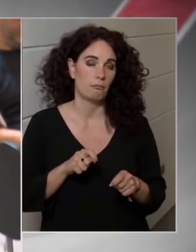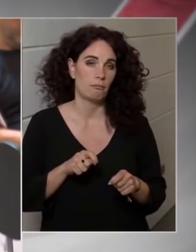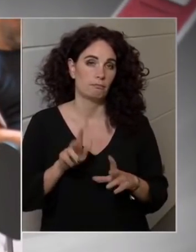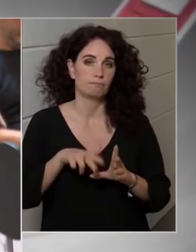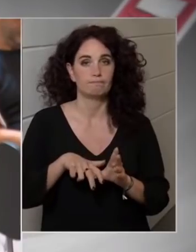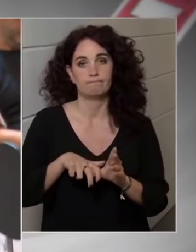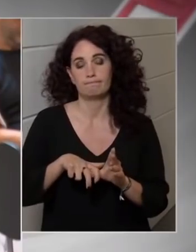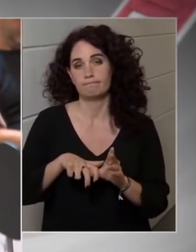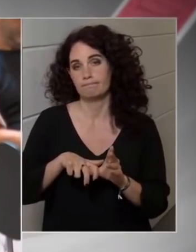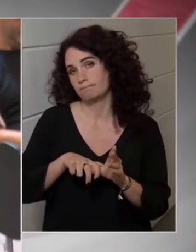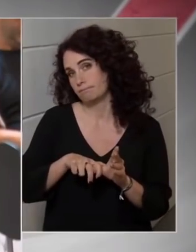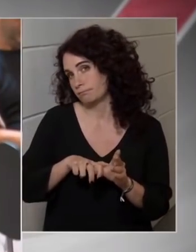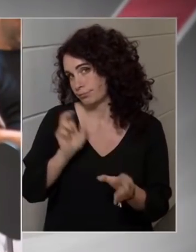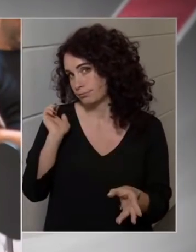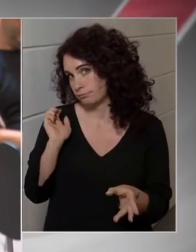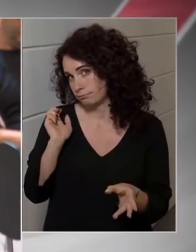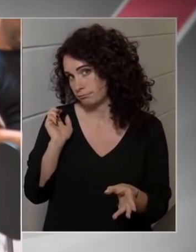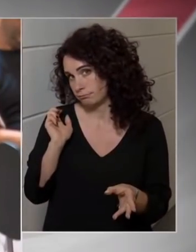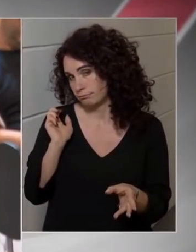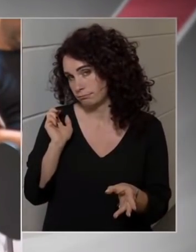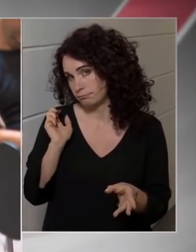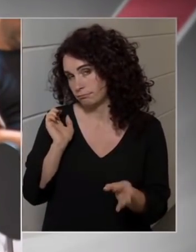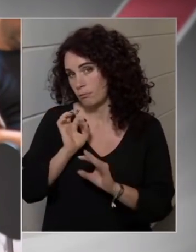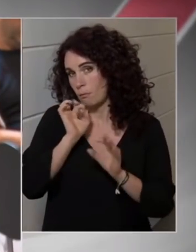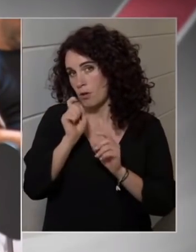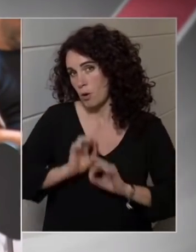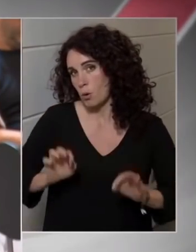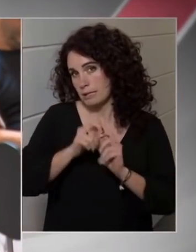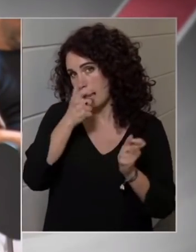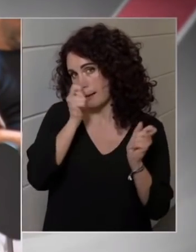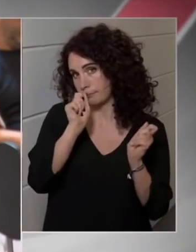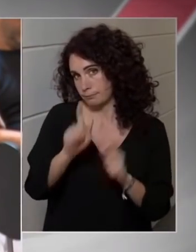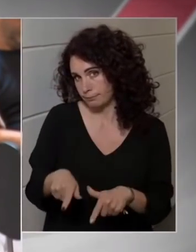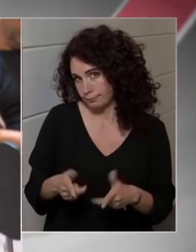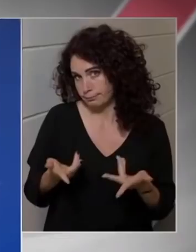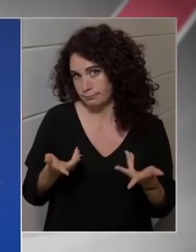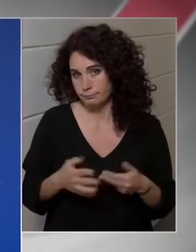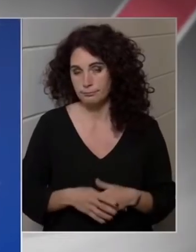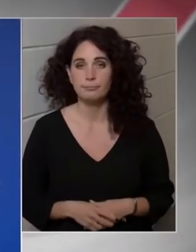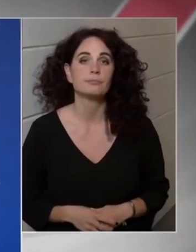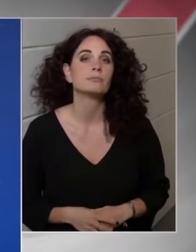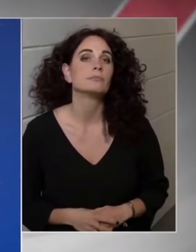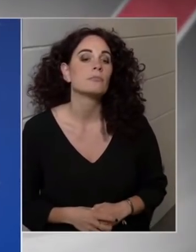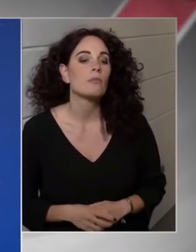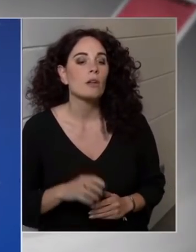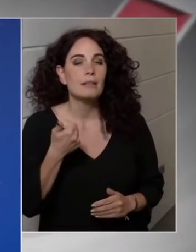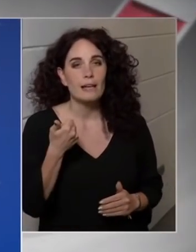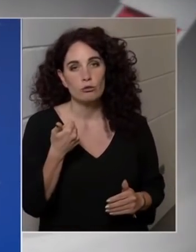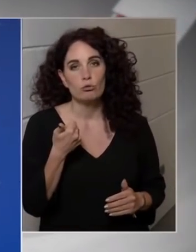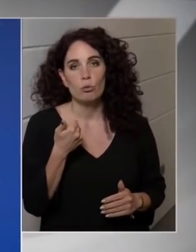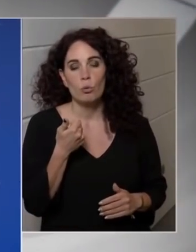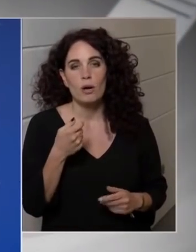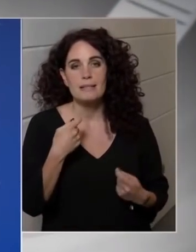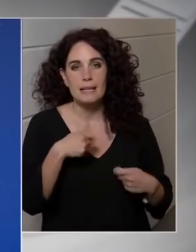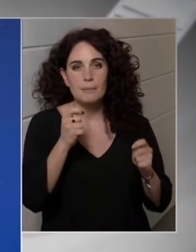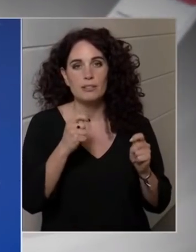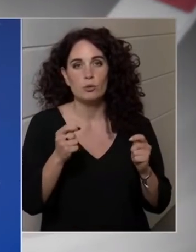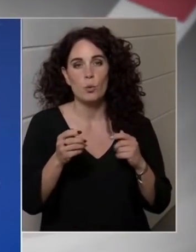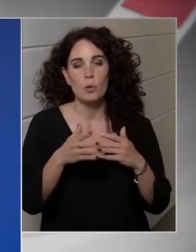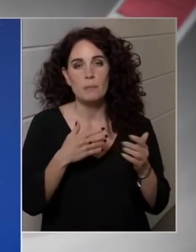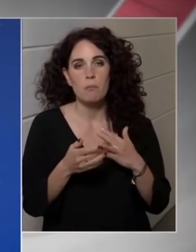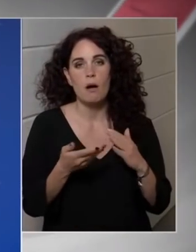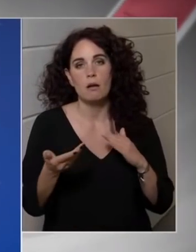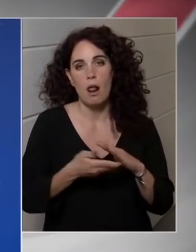tesznek az országból. Ugye az első dolog, hogy az építőiparban is, mint mondtam, az építőipar